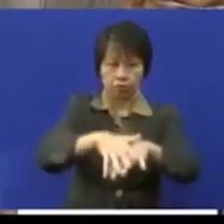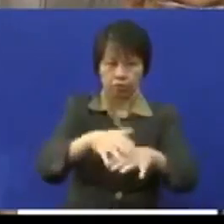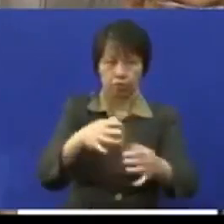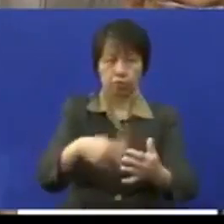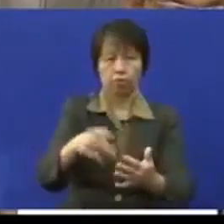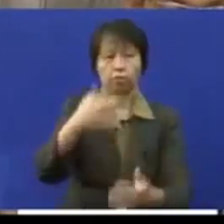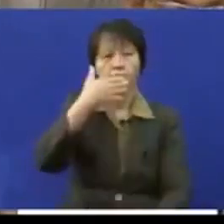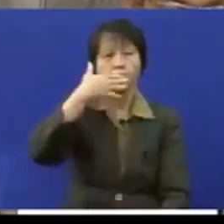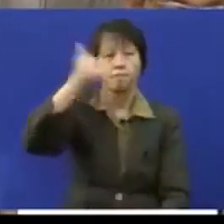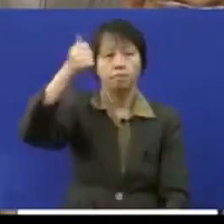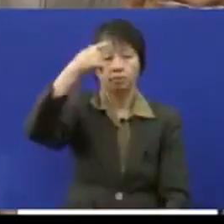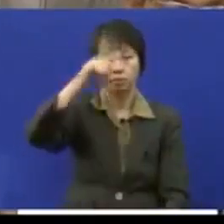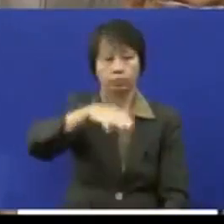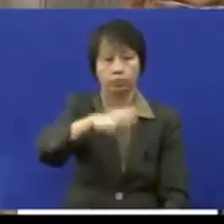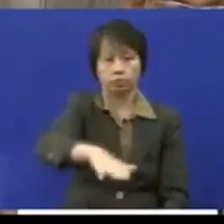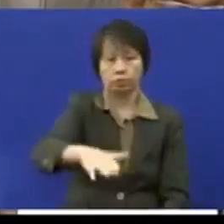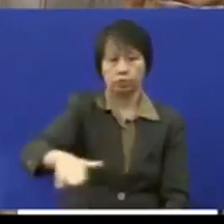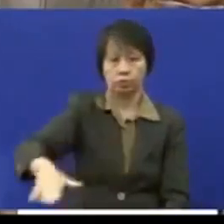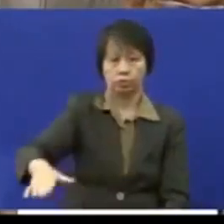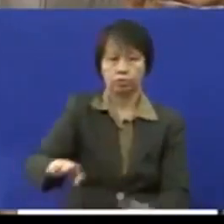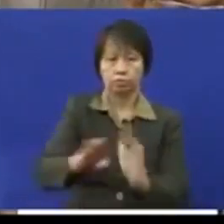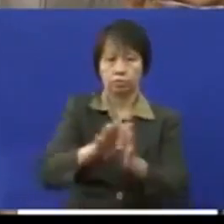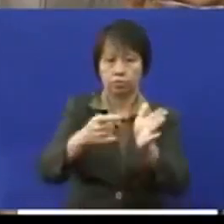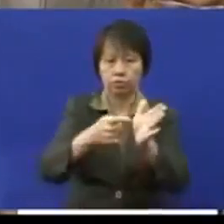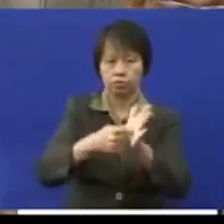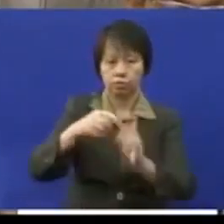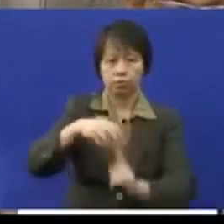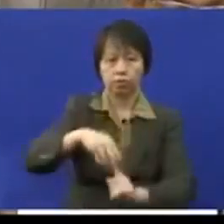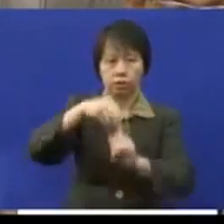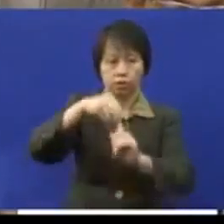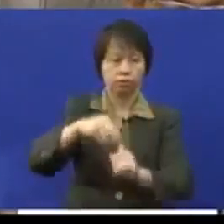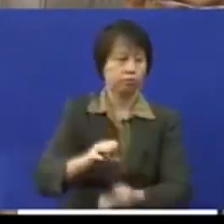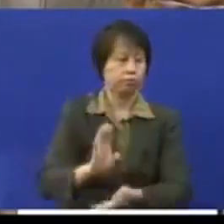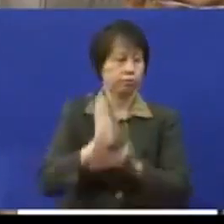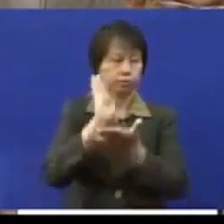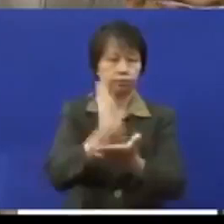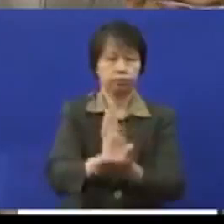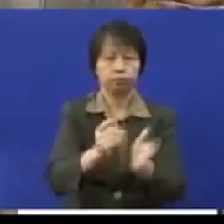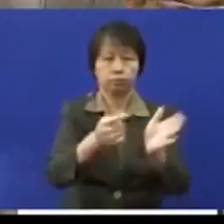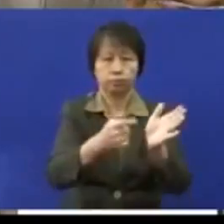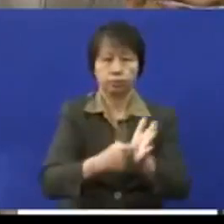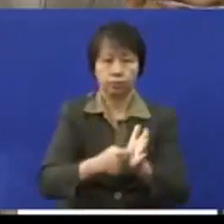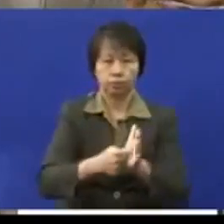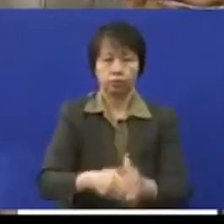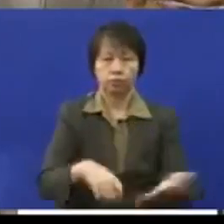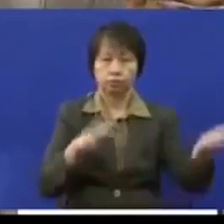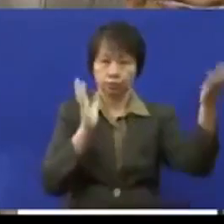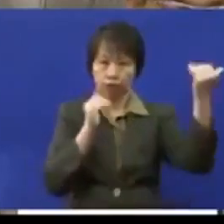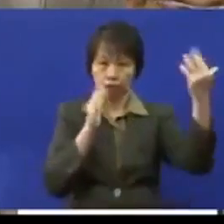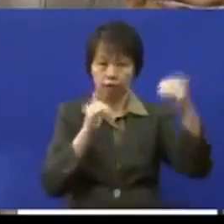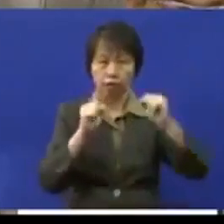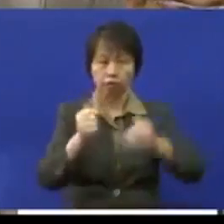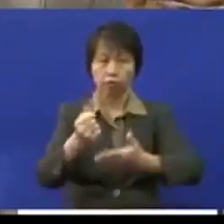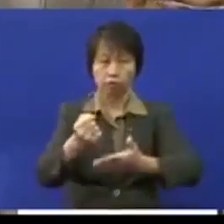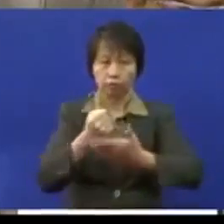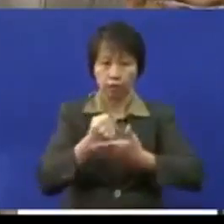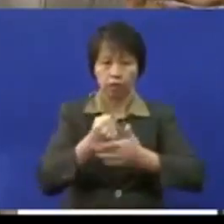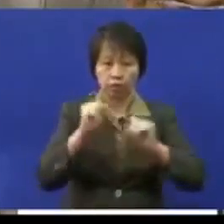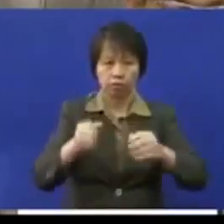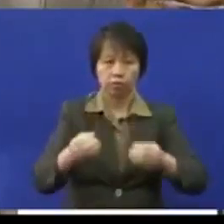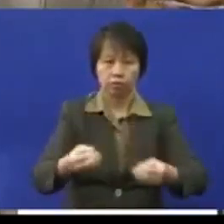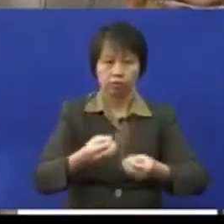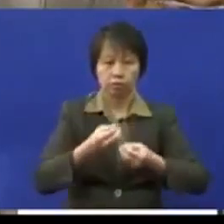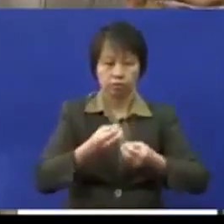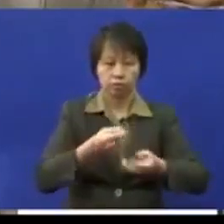terbaik kepada kanak-kanak yang berkeperluan khas bantuan yang diperlukan juga adalah diharapkan dapat membantu dan menampung